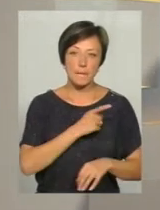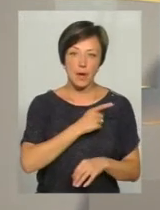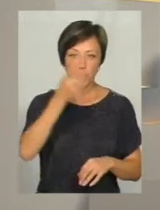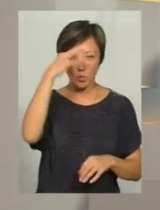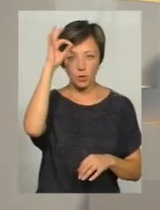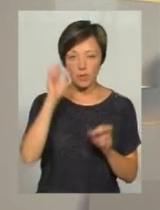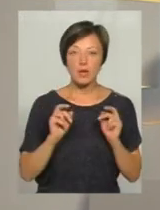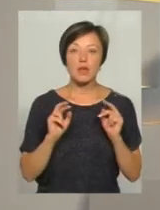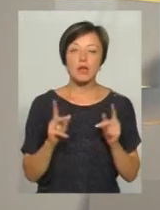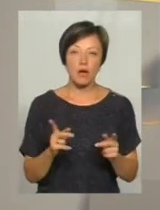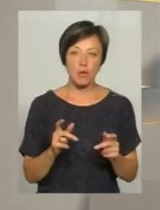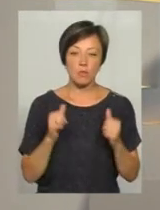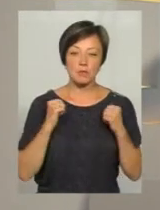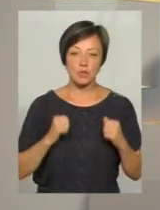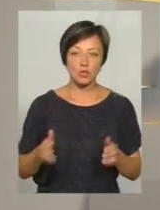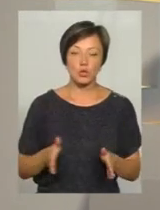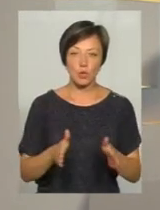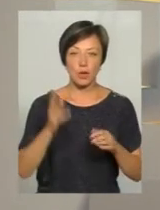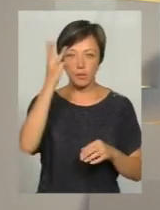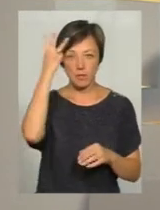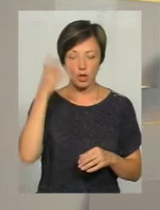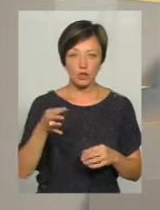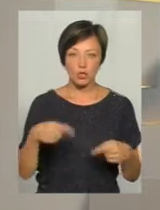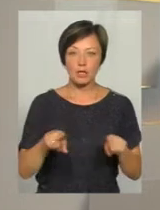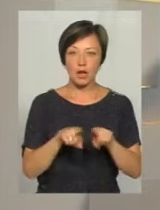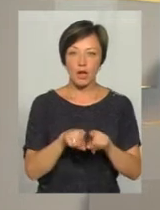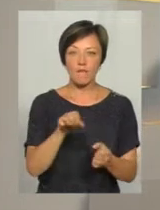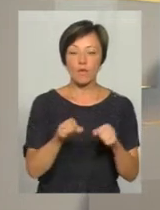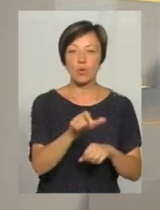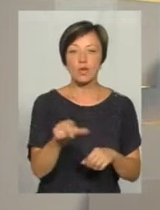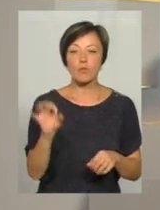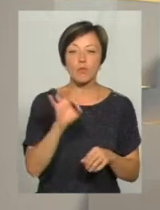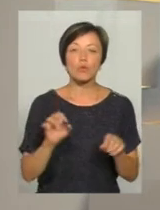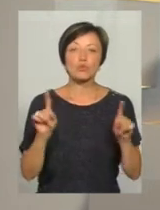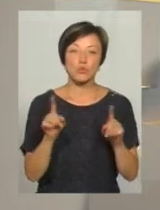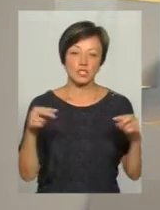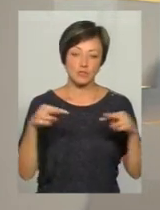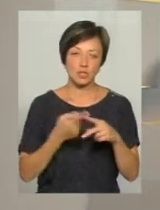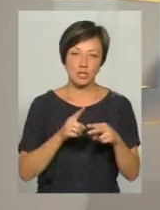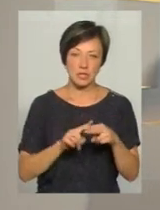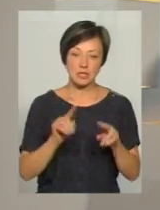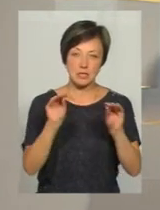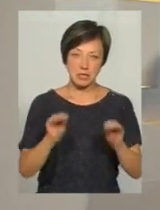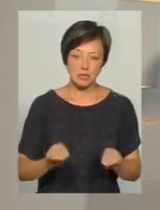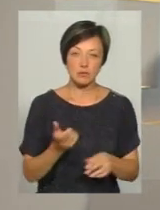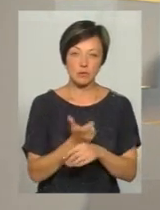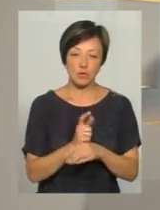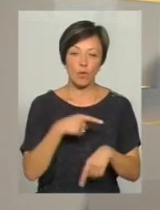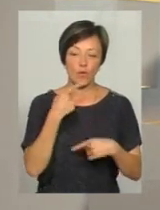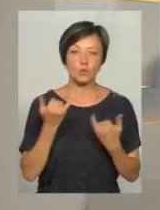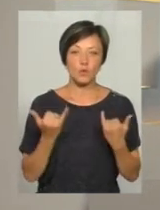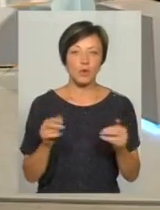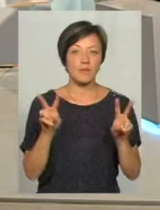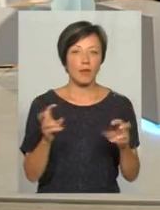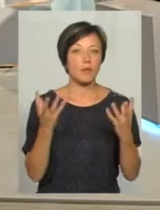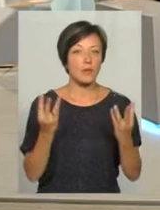Як убезпечити наші дороги Хмельниччини від таких водіїв та про що свідчить ця статистика, про це і більше говоримо сьогодні у